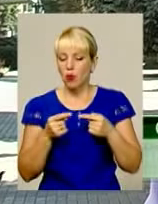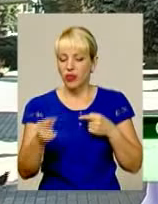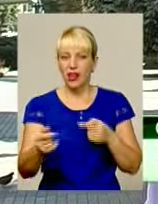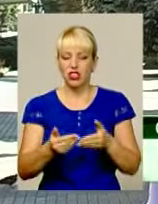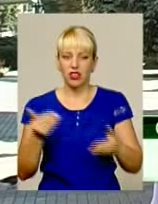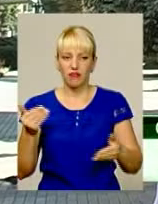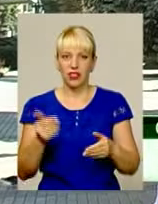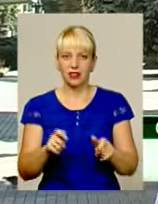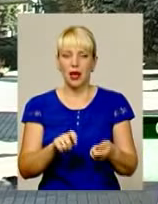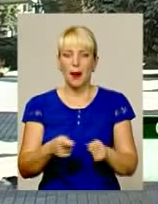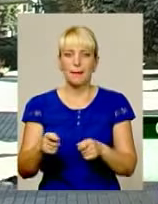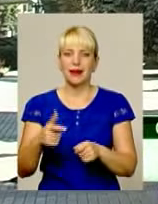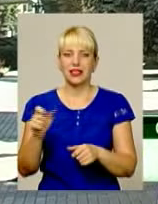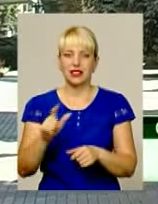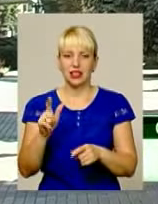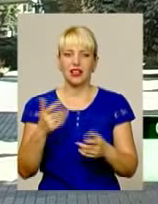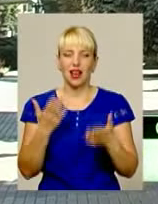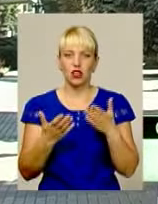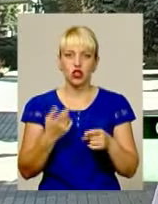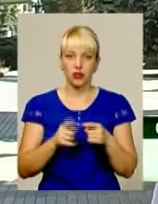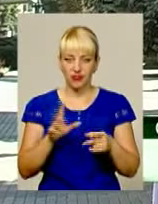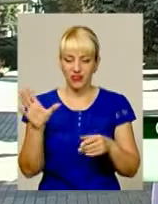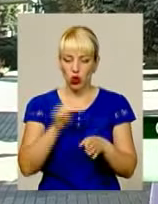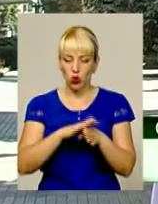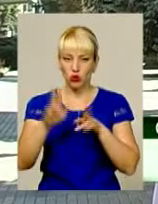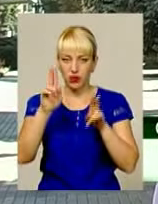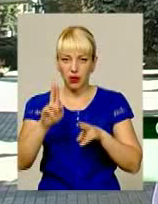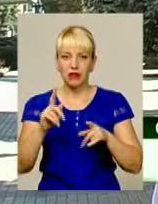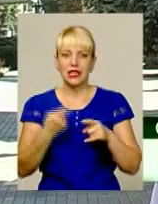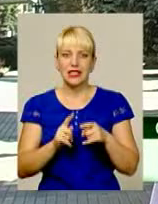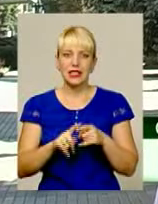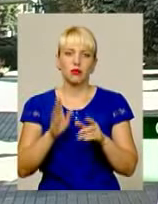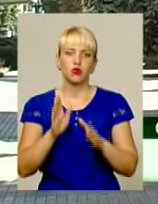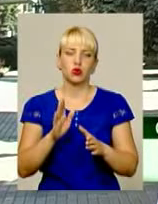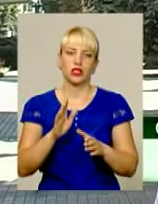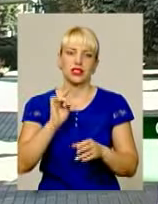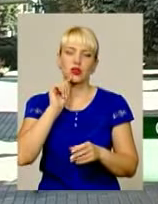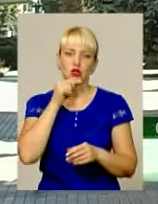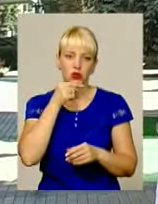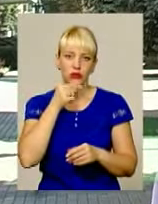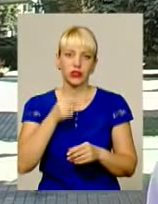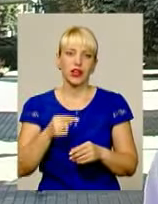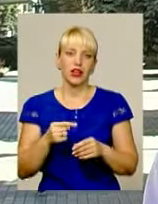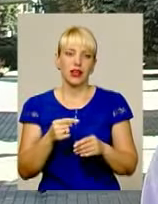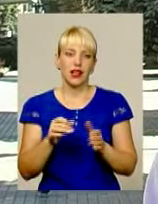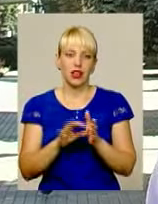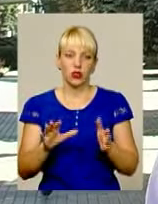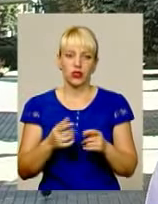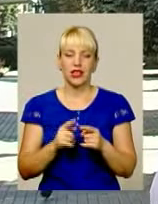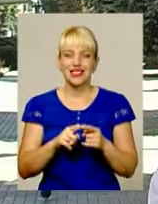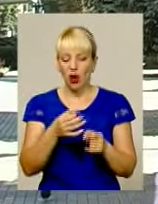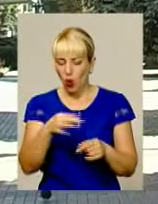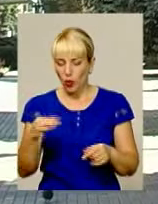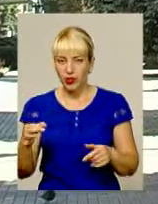вимуваємо чайник, це на 30% злощаджує споживання енергії для цього чайника. Нібито це пару